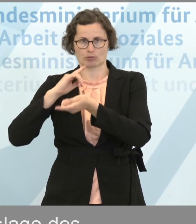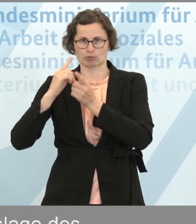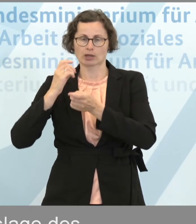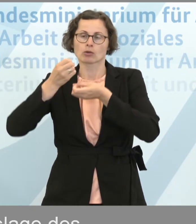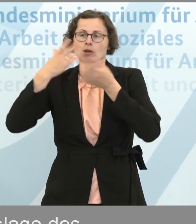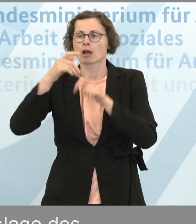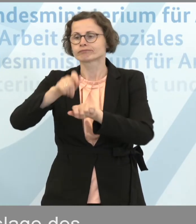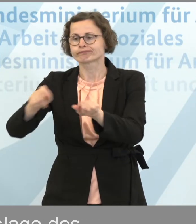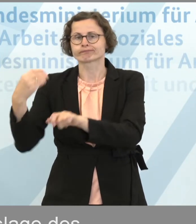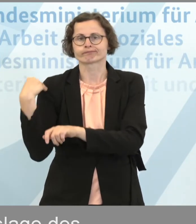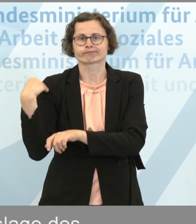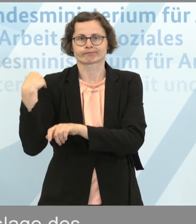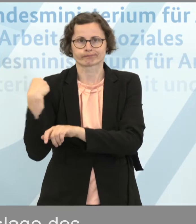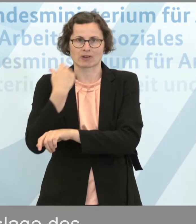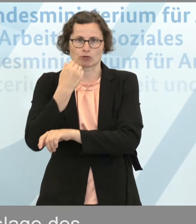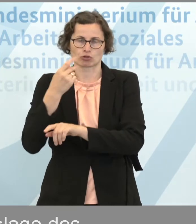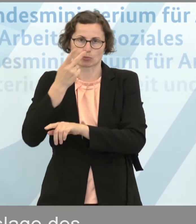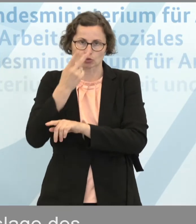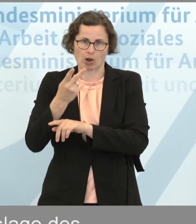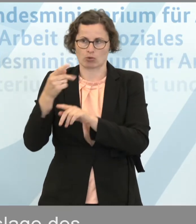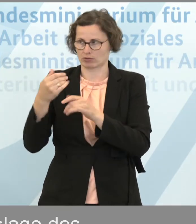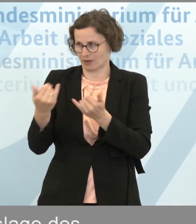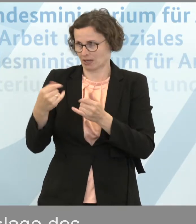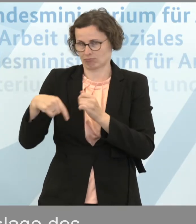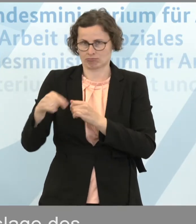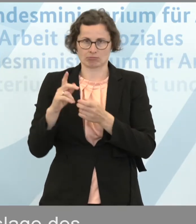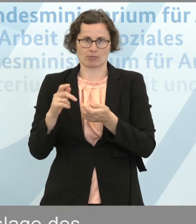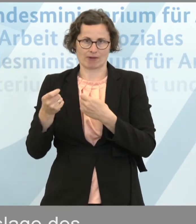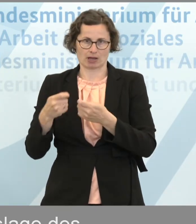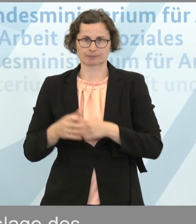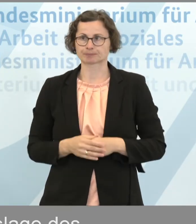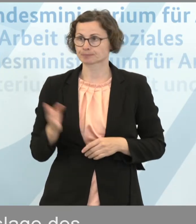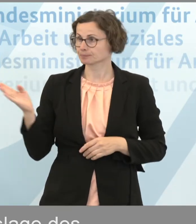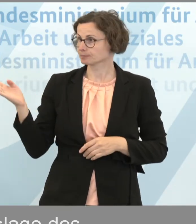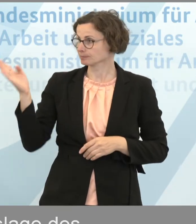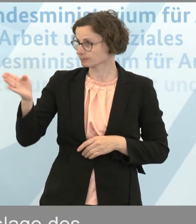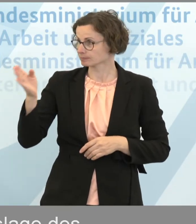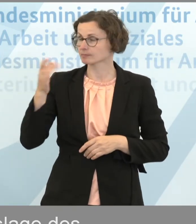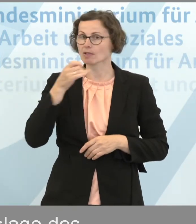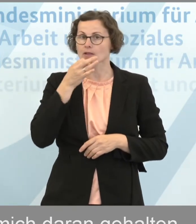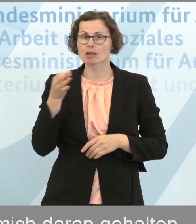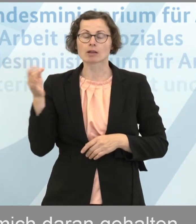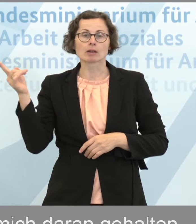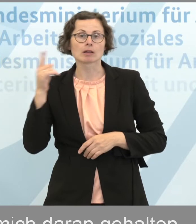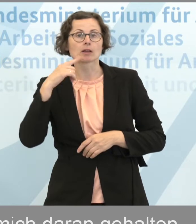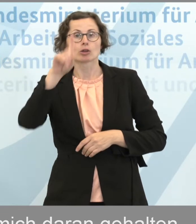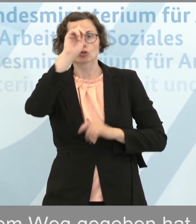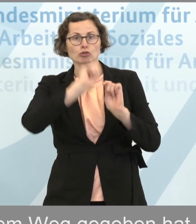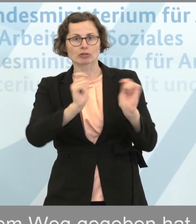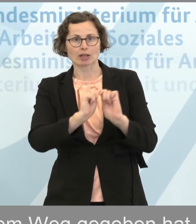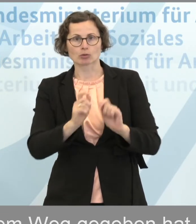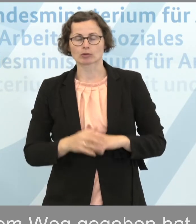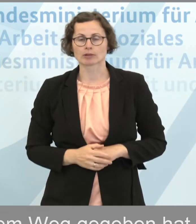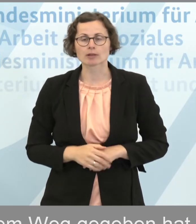weitere Wünsche haben. Das muss man dann im Parlament verhandeln. Eine weitere Frage von den Kollegen hier vorne. Herr Minister,